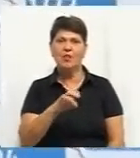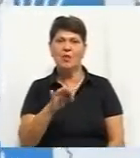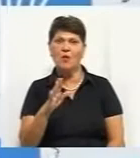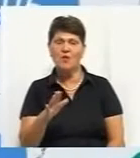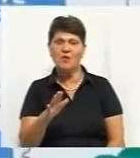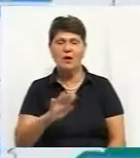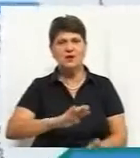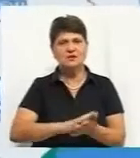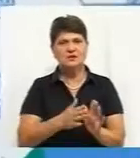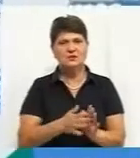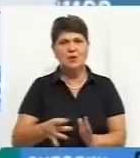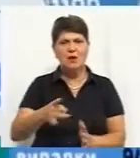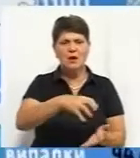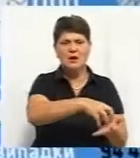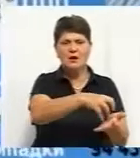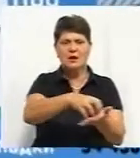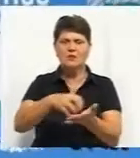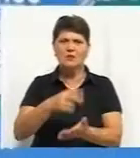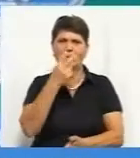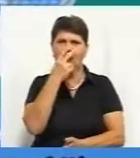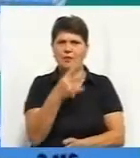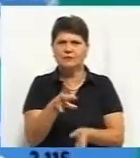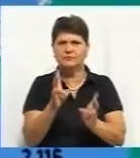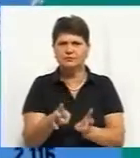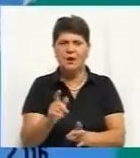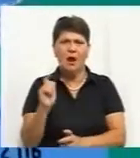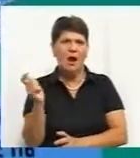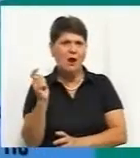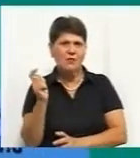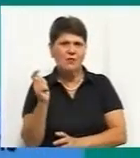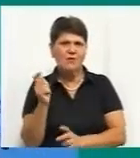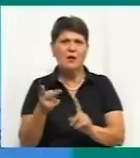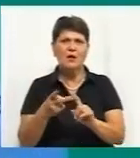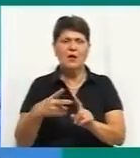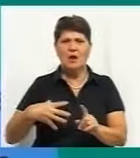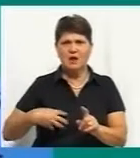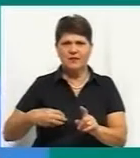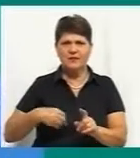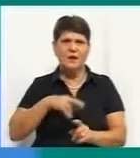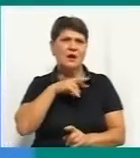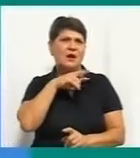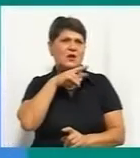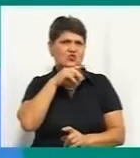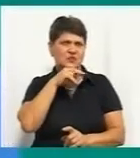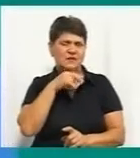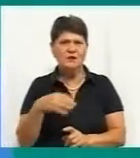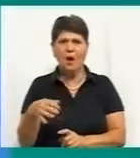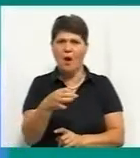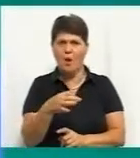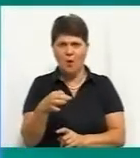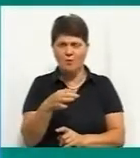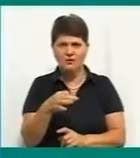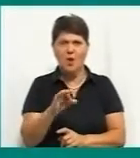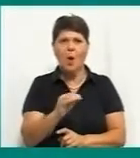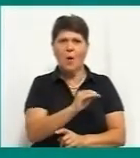екрані. Найбільше нових випадків на Харківщині, далі йдуть Львівська та Чернівецька області. Загалом від початку спалаху, за